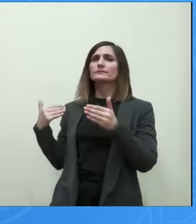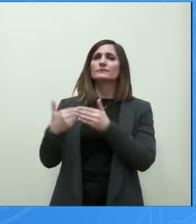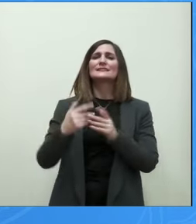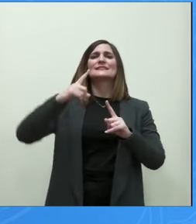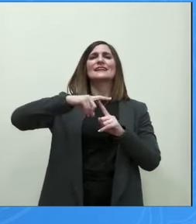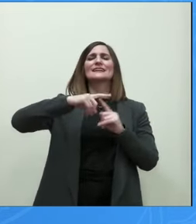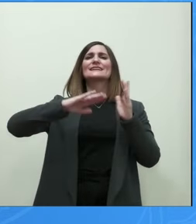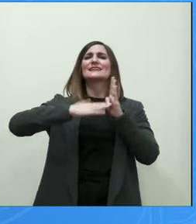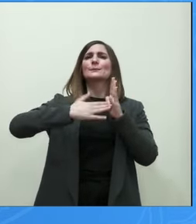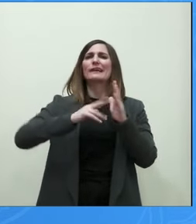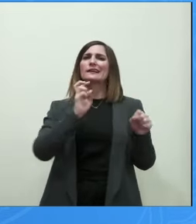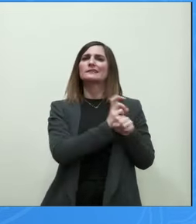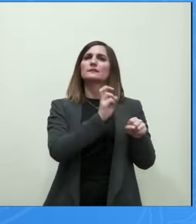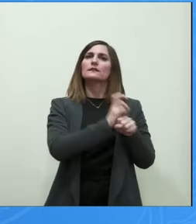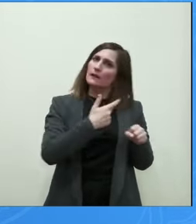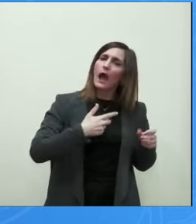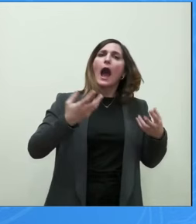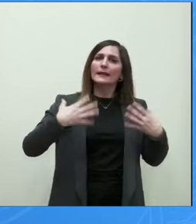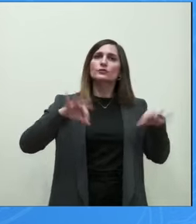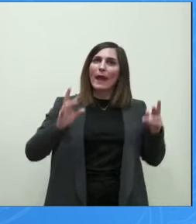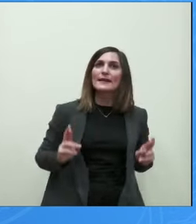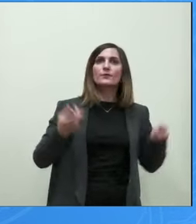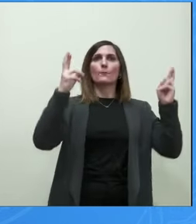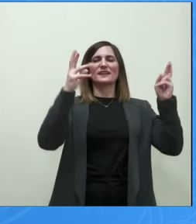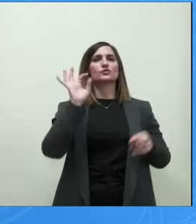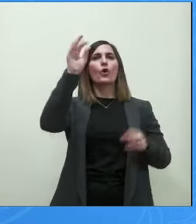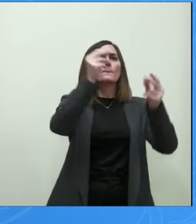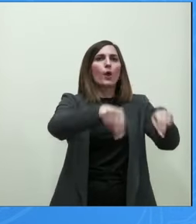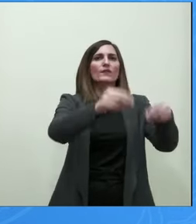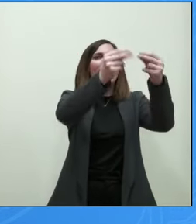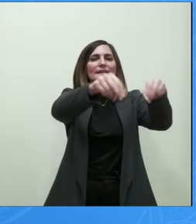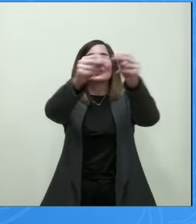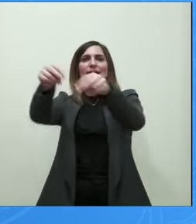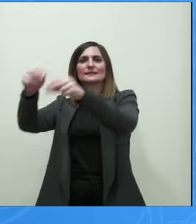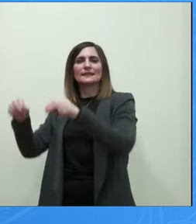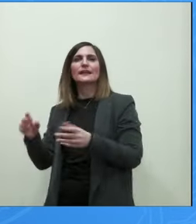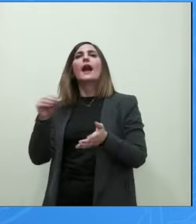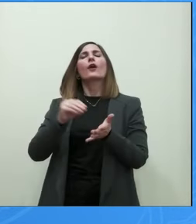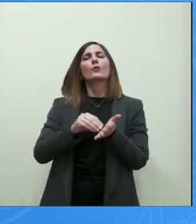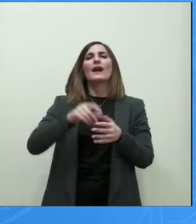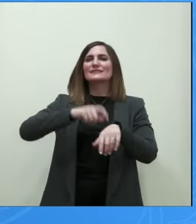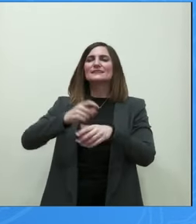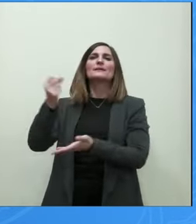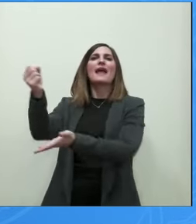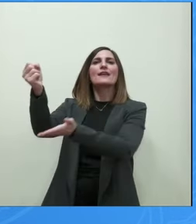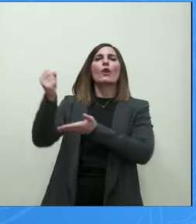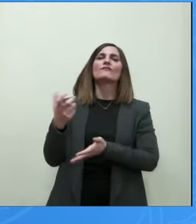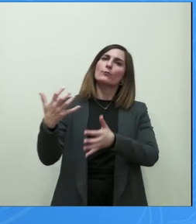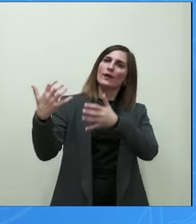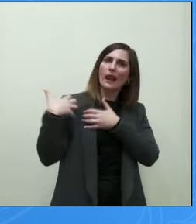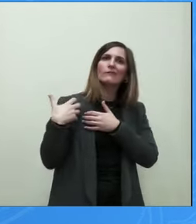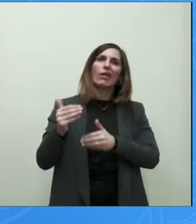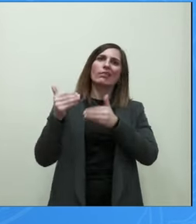υπηρεσίες για να αντιμετωπιστούν προβλήματα δεύτερον να κατευθυνθεί η εργολαβία που ήδη υπάρχει και χρόνο καθυστερεί